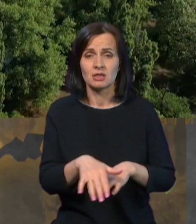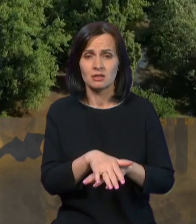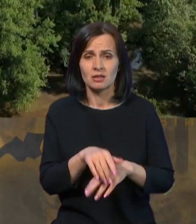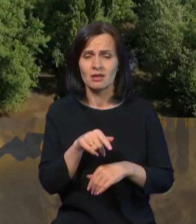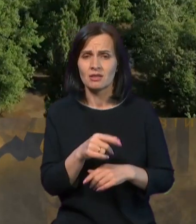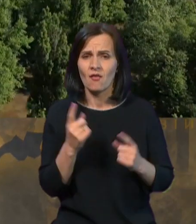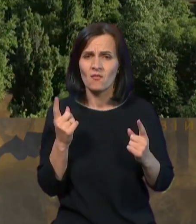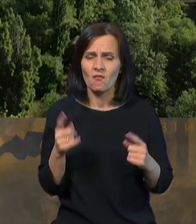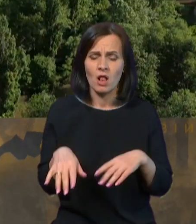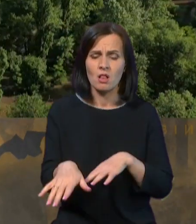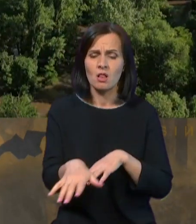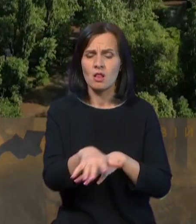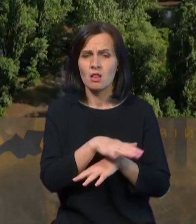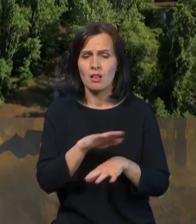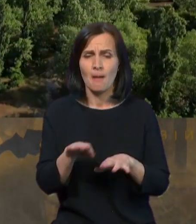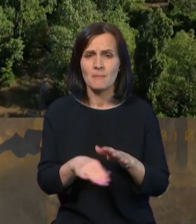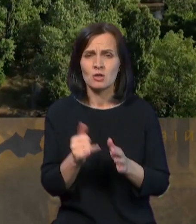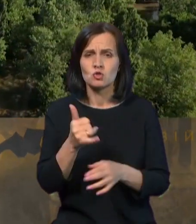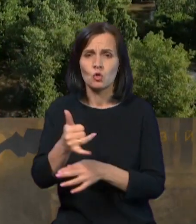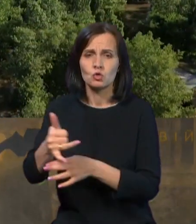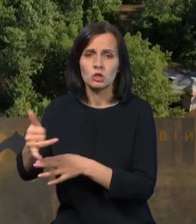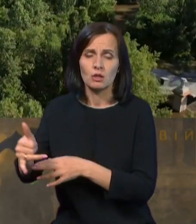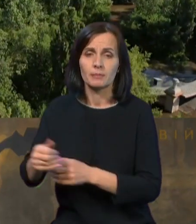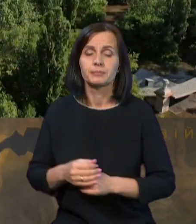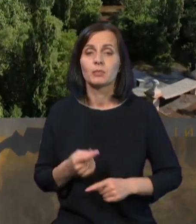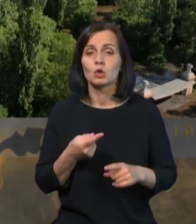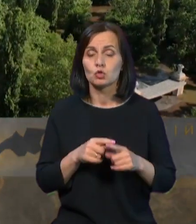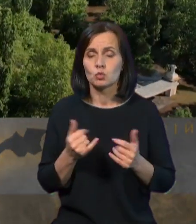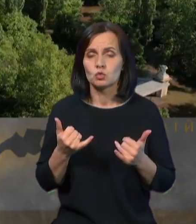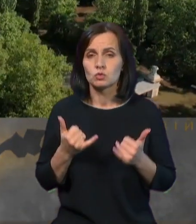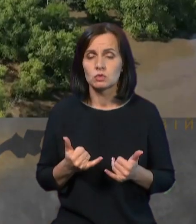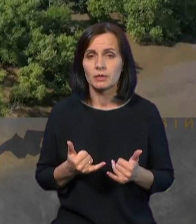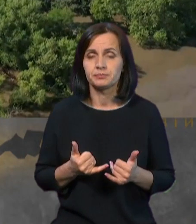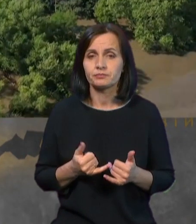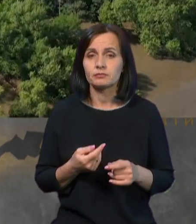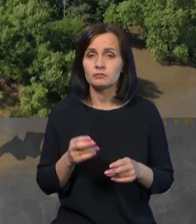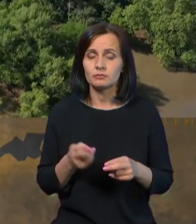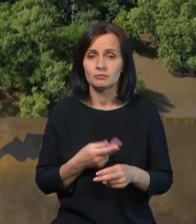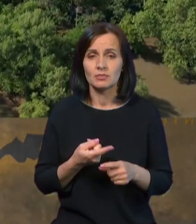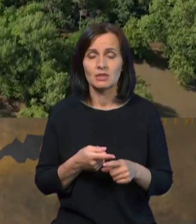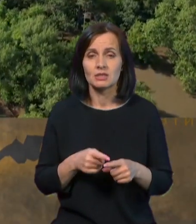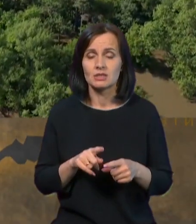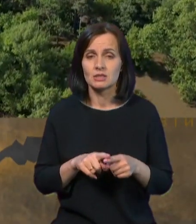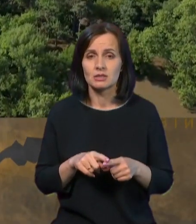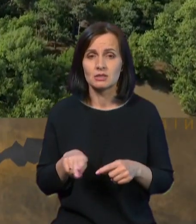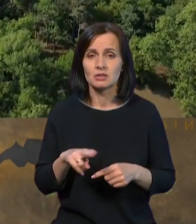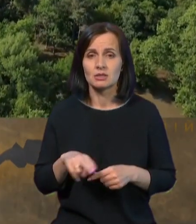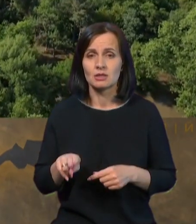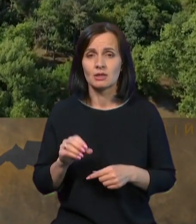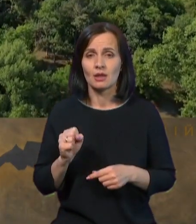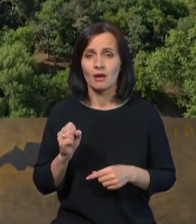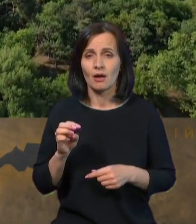значні площі під зрошенням. Тому зараз постійні дамби ці площі не будуть